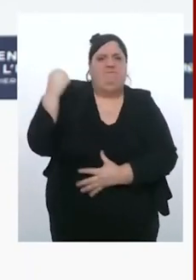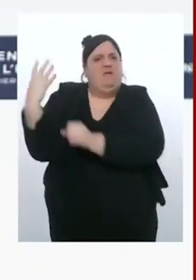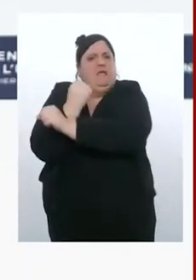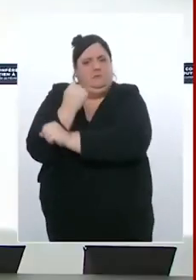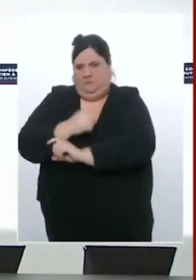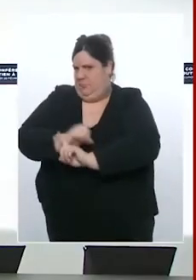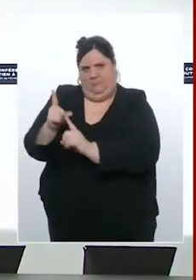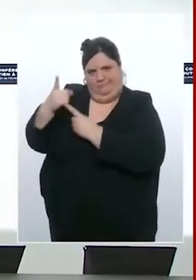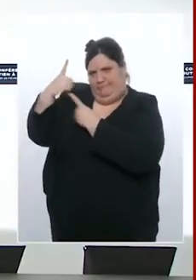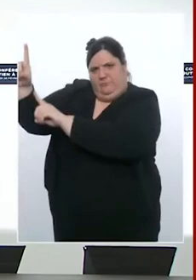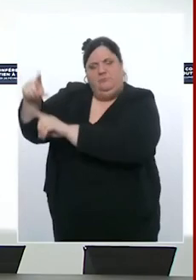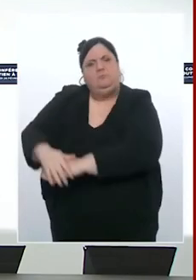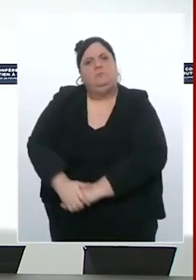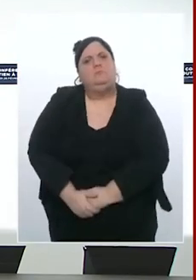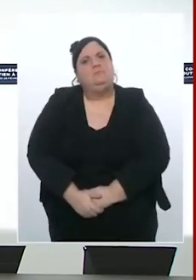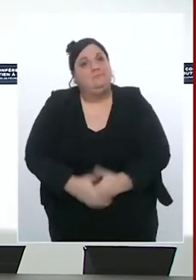Je vous remercie pour votre attention. Bon courage à tous et toutes.